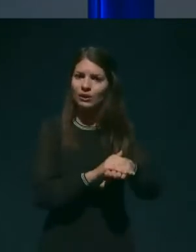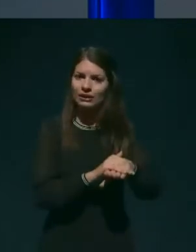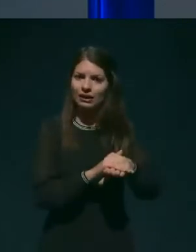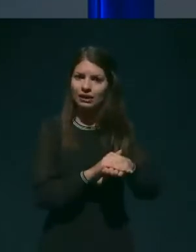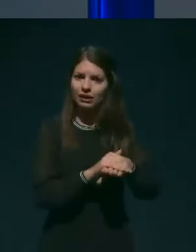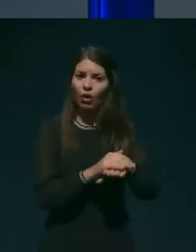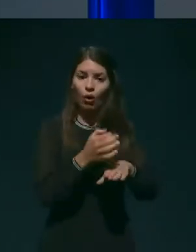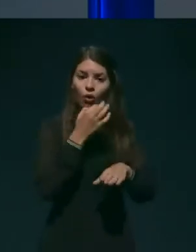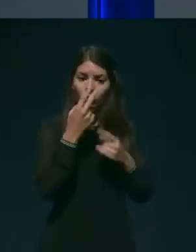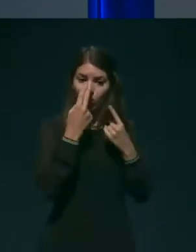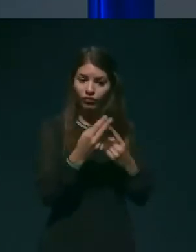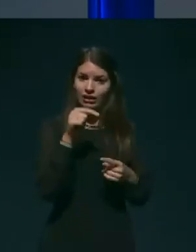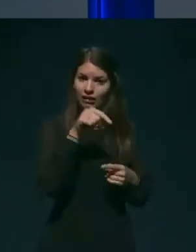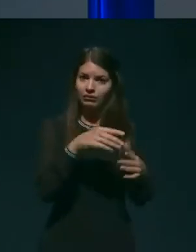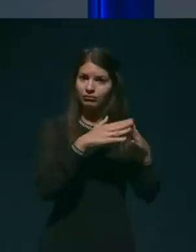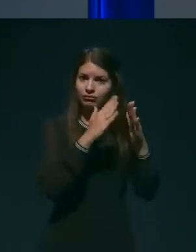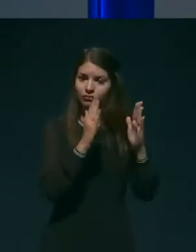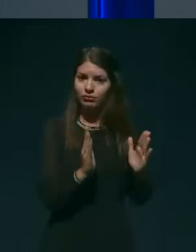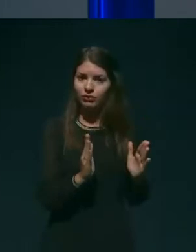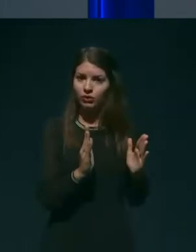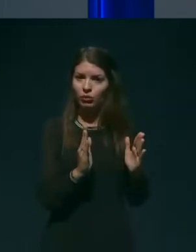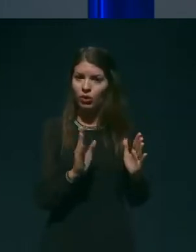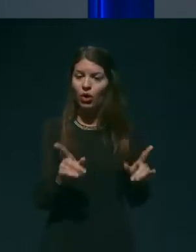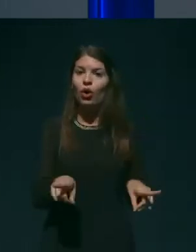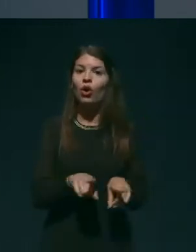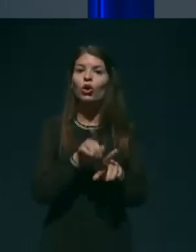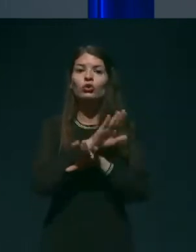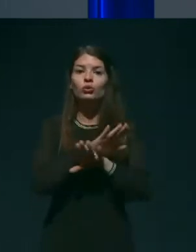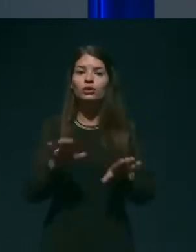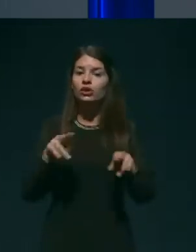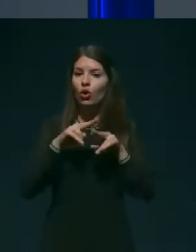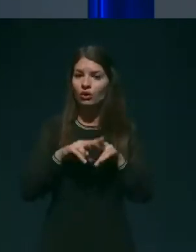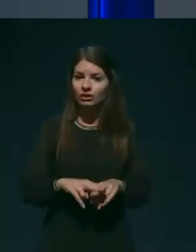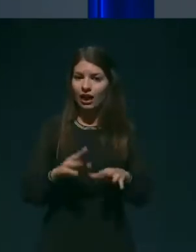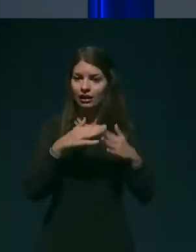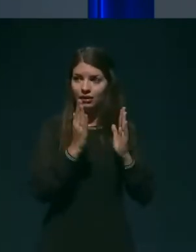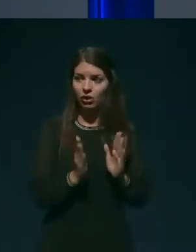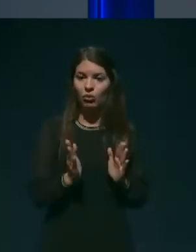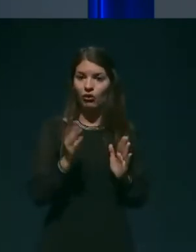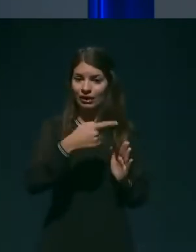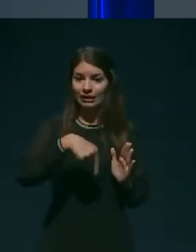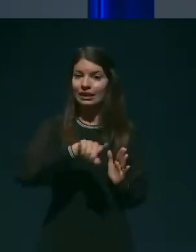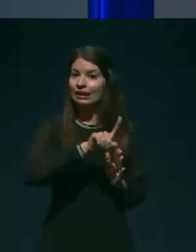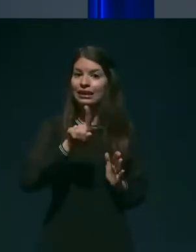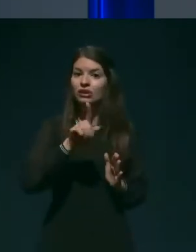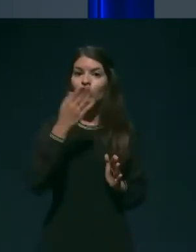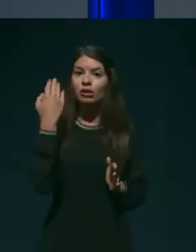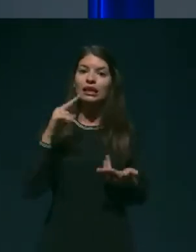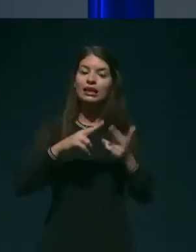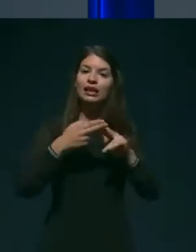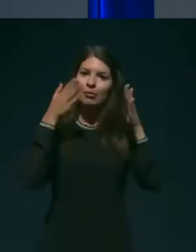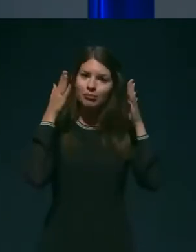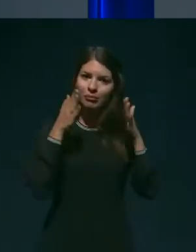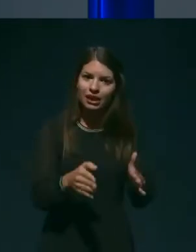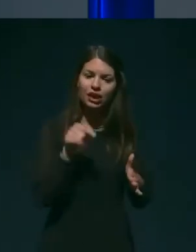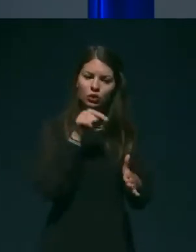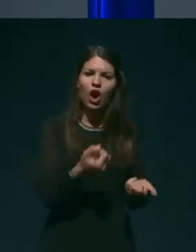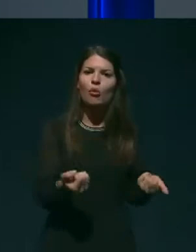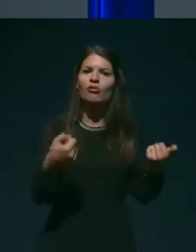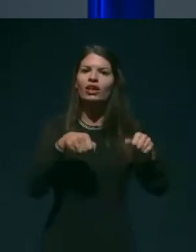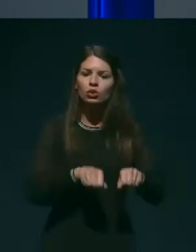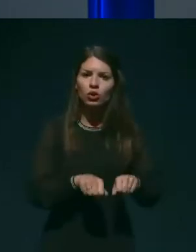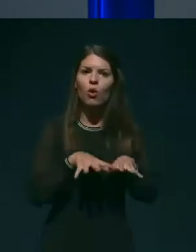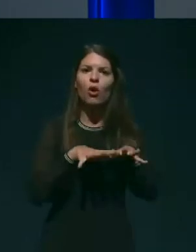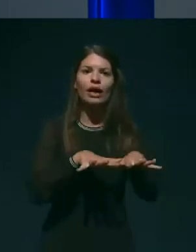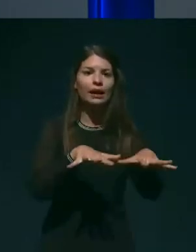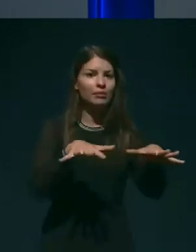smo videli ta dom, kot vsi ostali, da domovi pravzaprav niso namenjeni temu, da se v njih obradujejo epidemije, da pravzaprav se